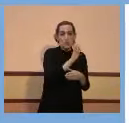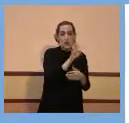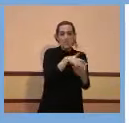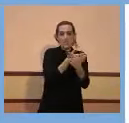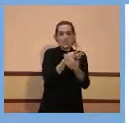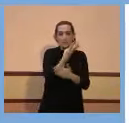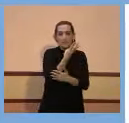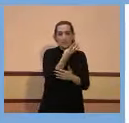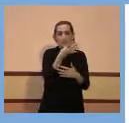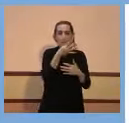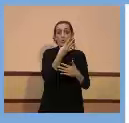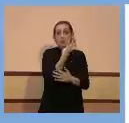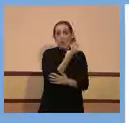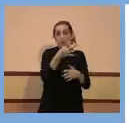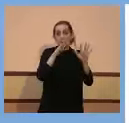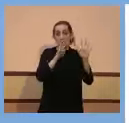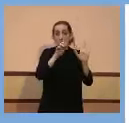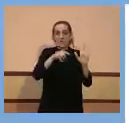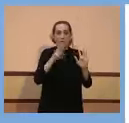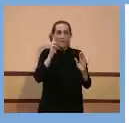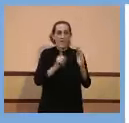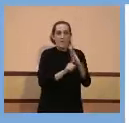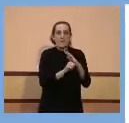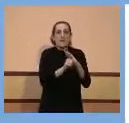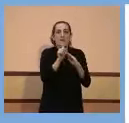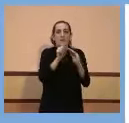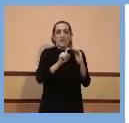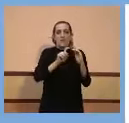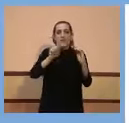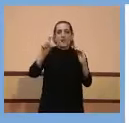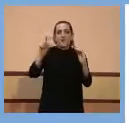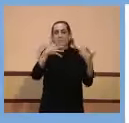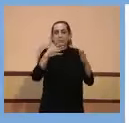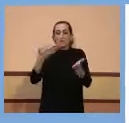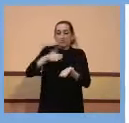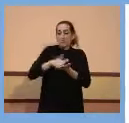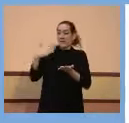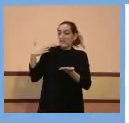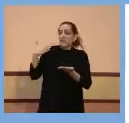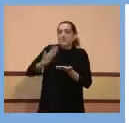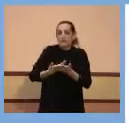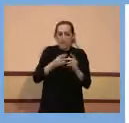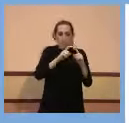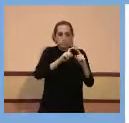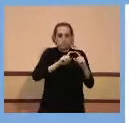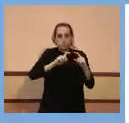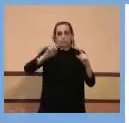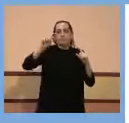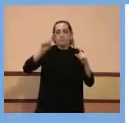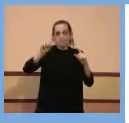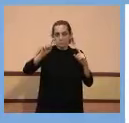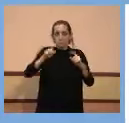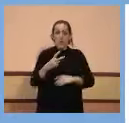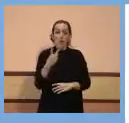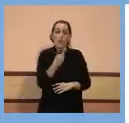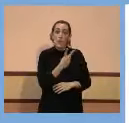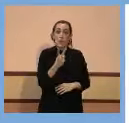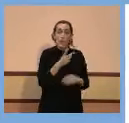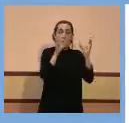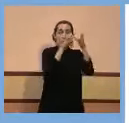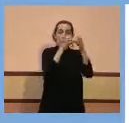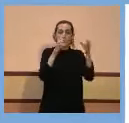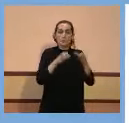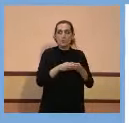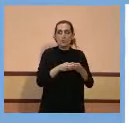49 anys on també trobem aquest increment bàsicament des de fa un mes, aproximadament, aquest increment. Són els dos grups